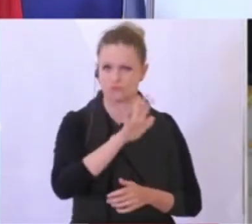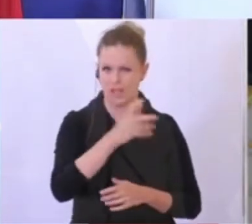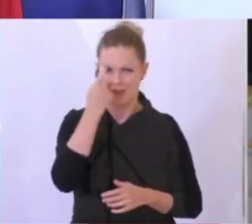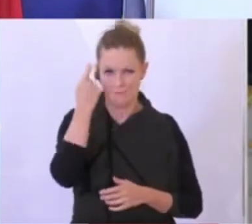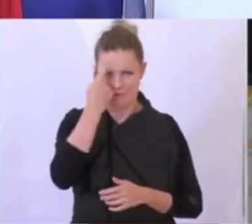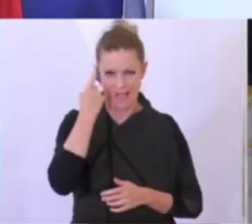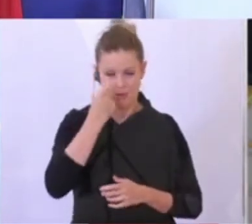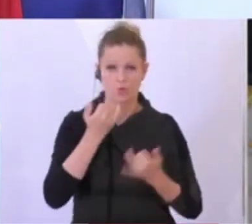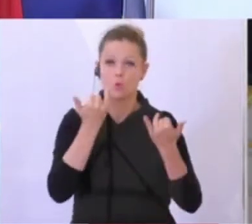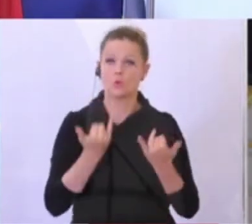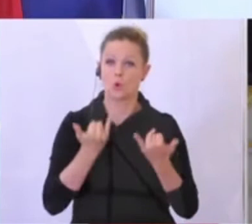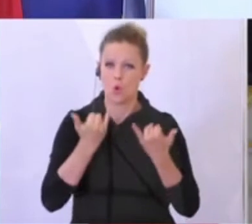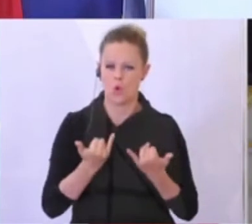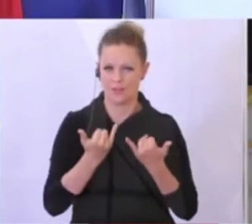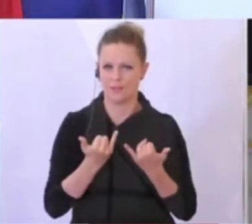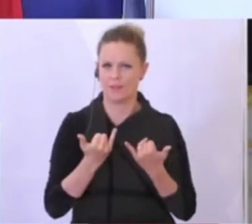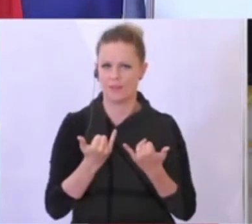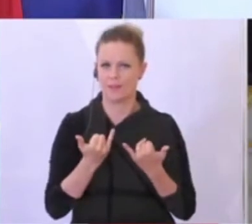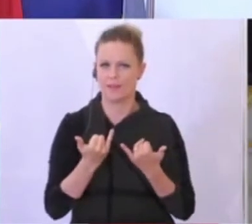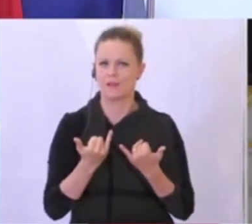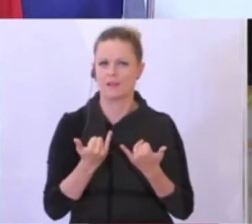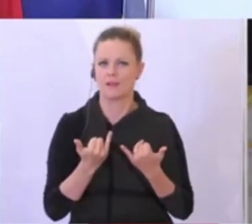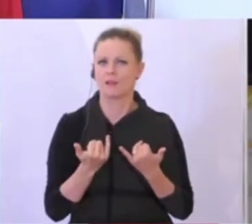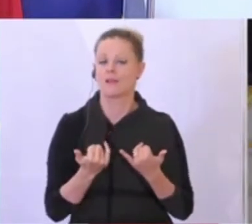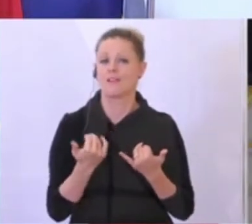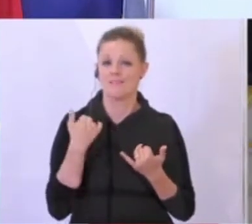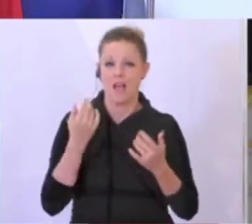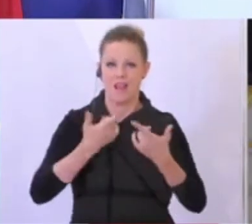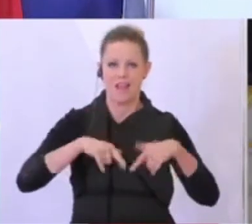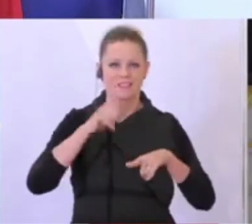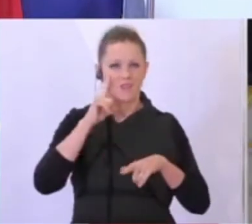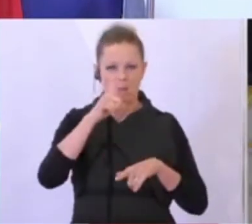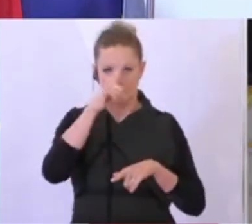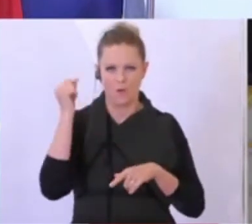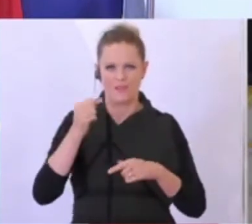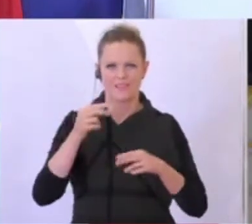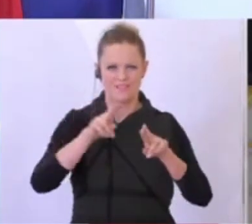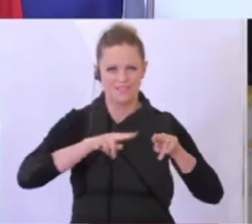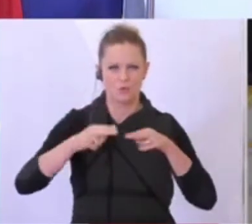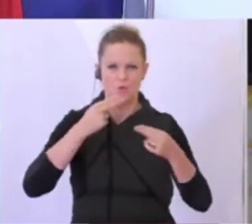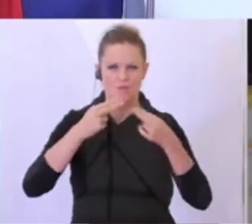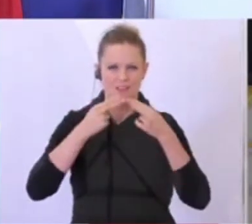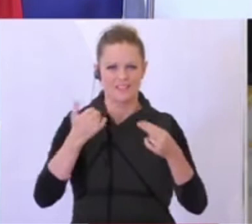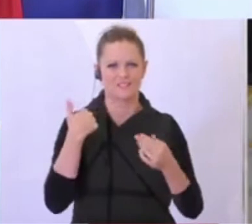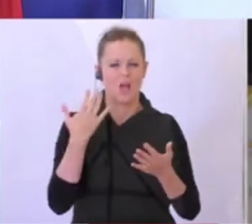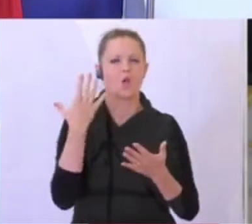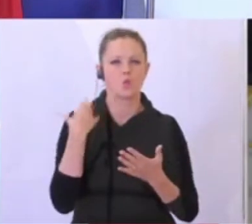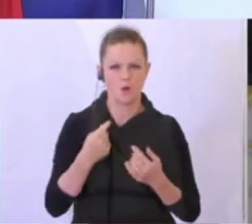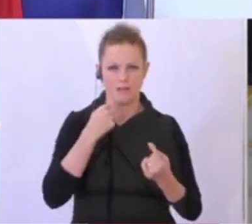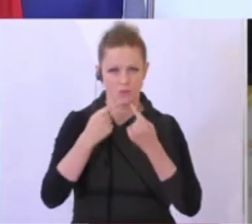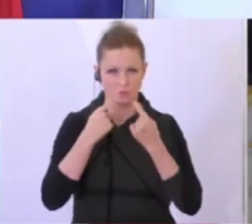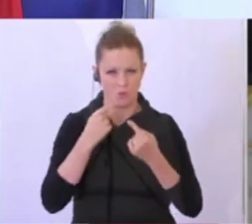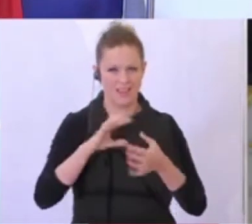und haben heute mit den Landeshauptleuten in einer Videokonferenz noch einmal dazu gesprochen. Der Kärntner